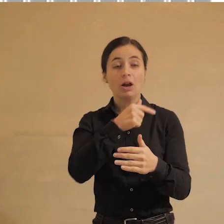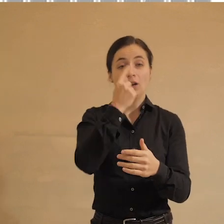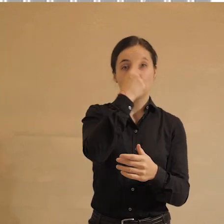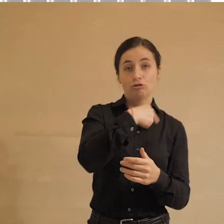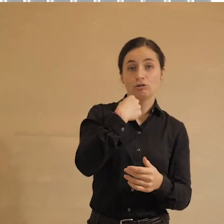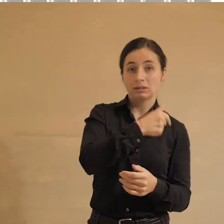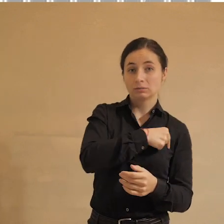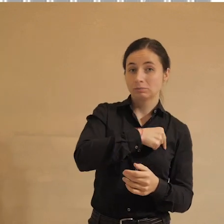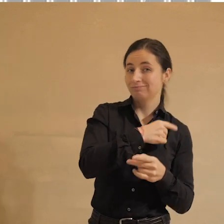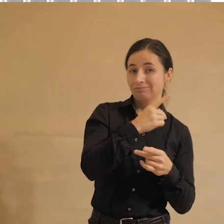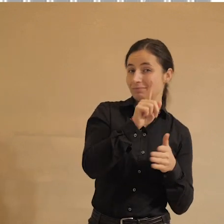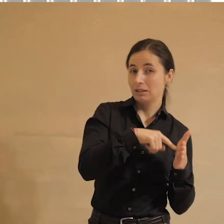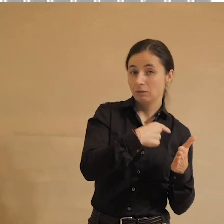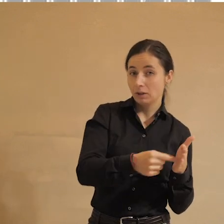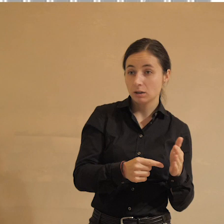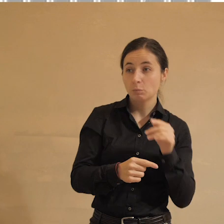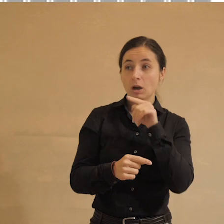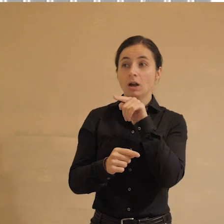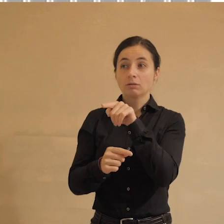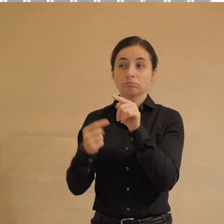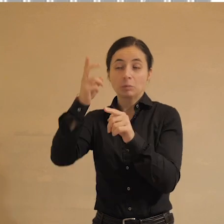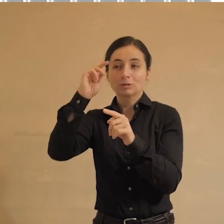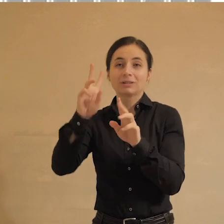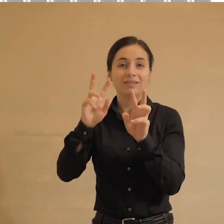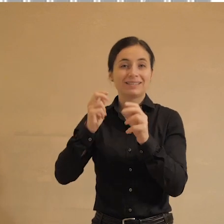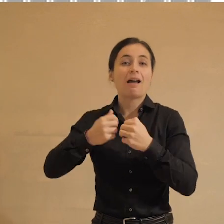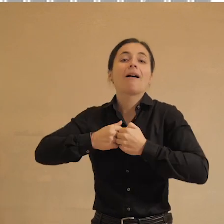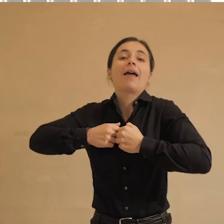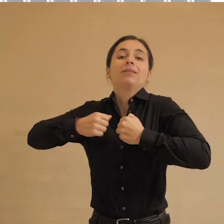разденемся, оно же нам добра желает. То есть тут еще, конечно,